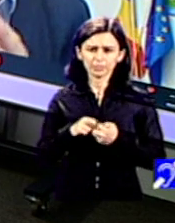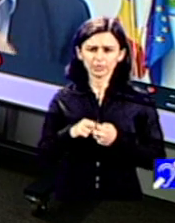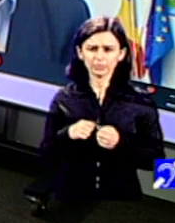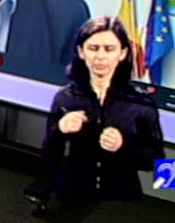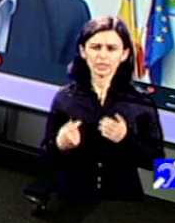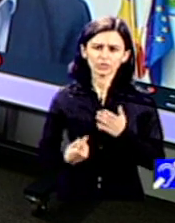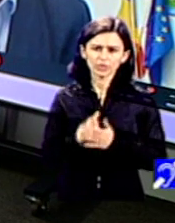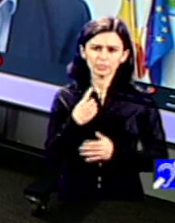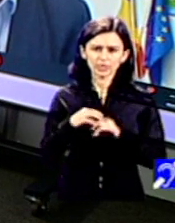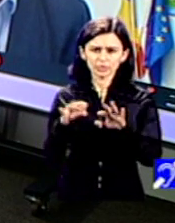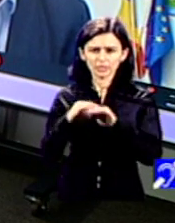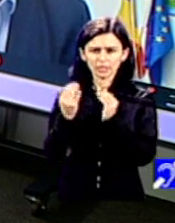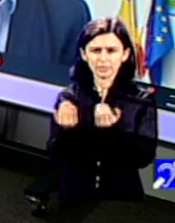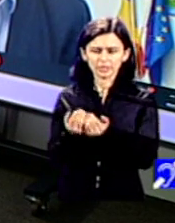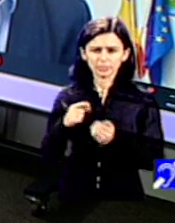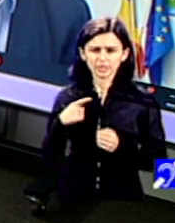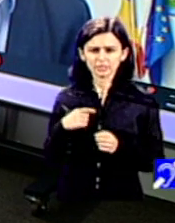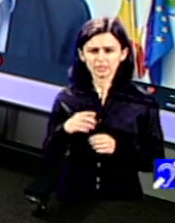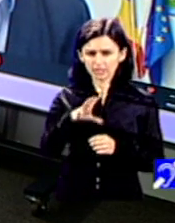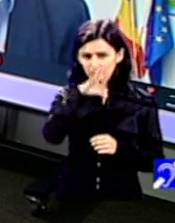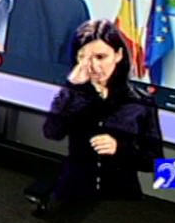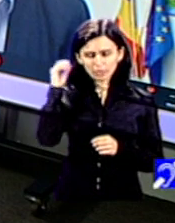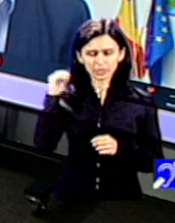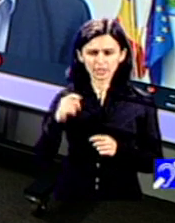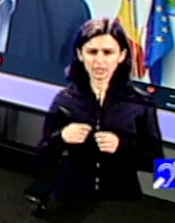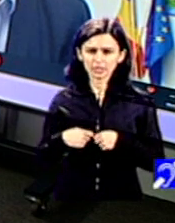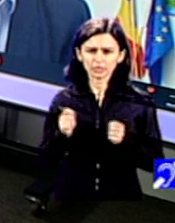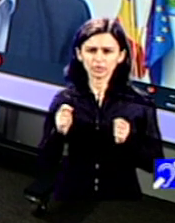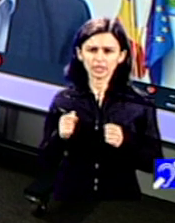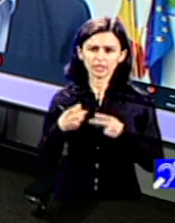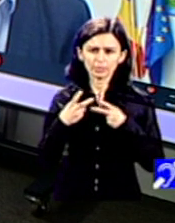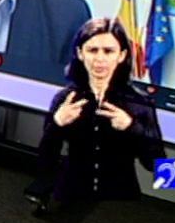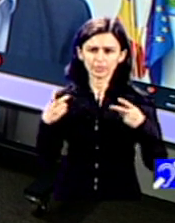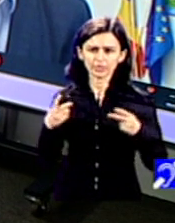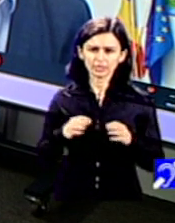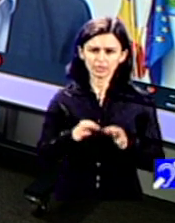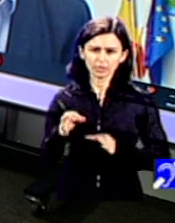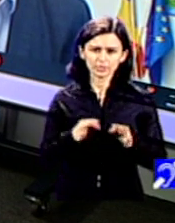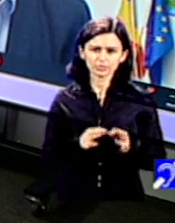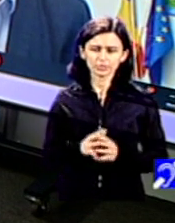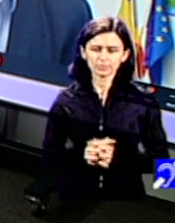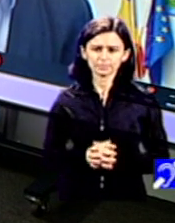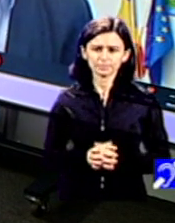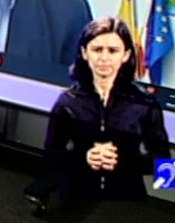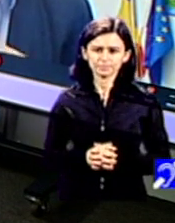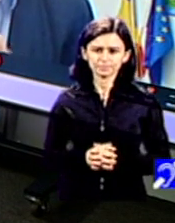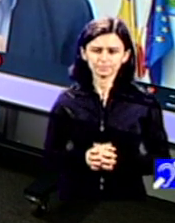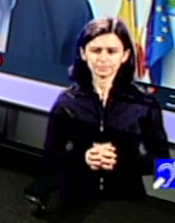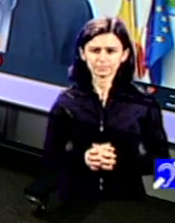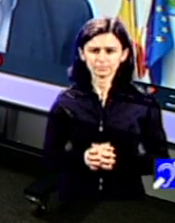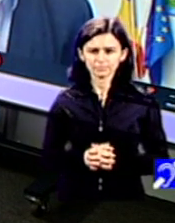Acum a venit pandemia, suntem cu totuși terși de pe harta de priorități sau de măsuri. Da,